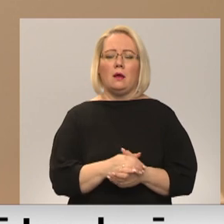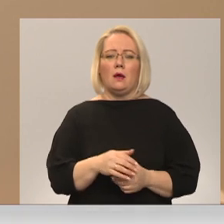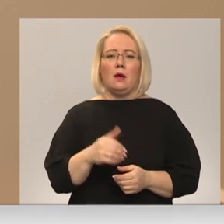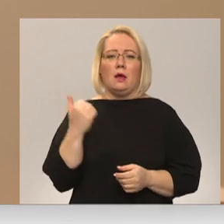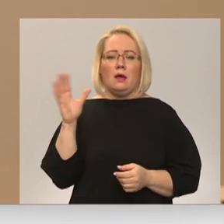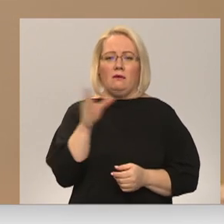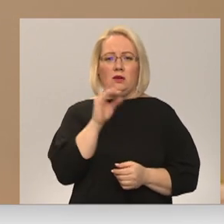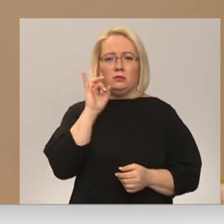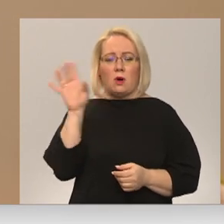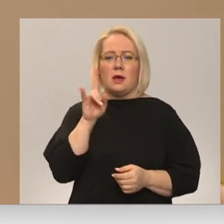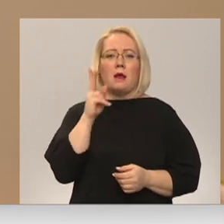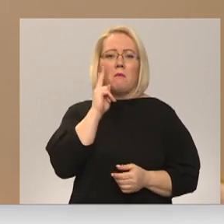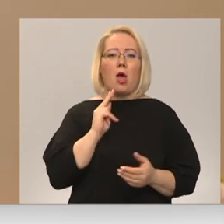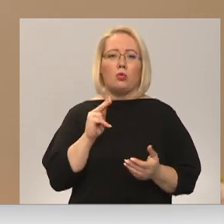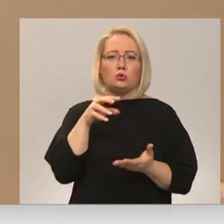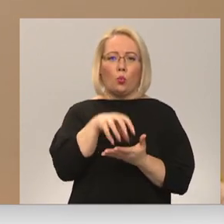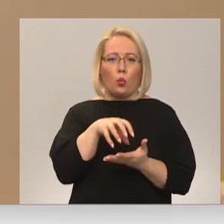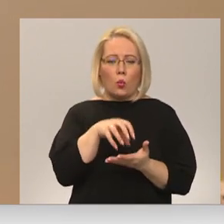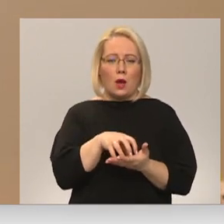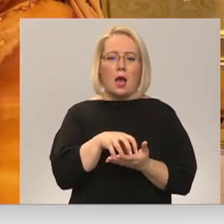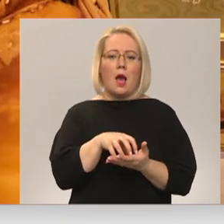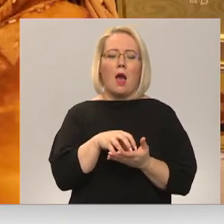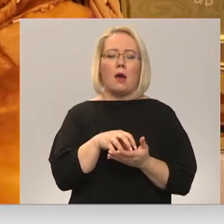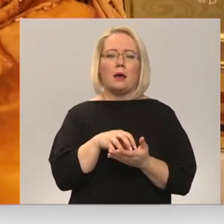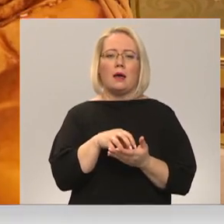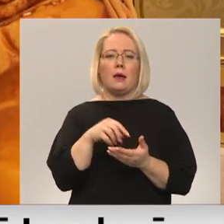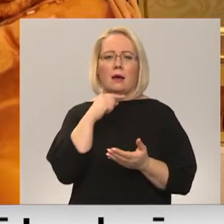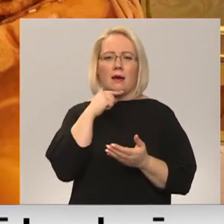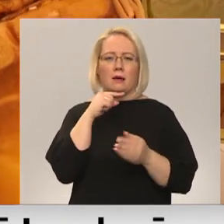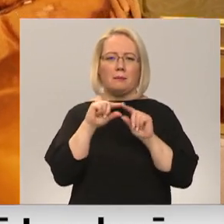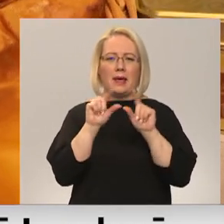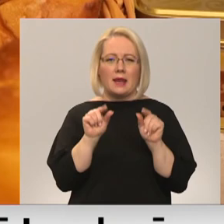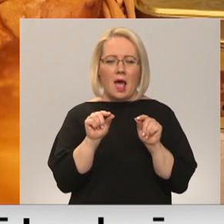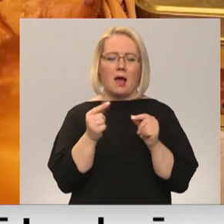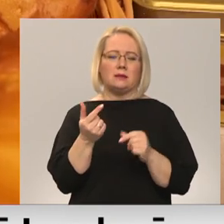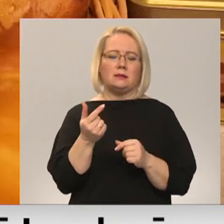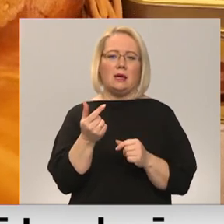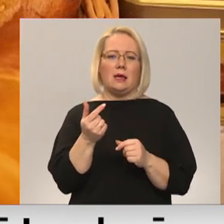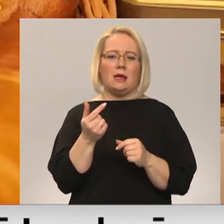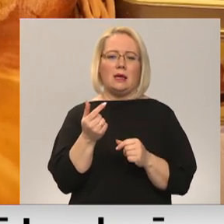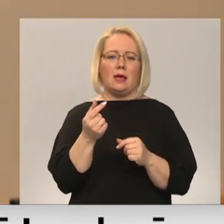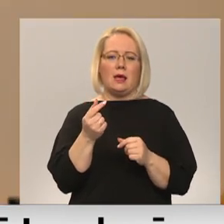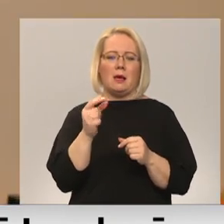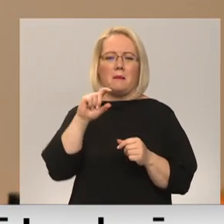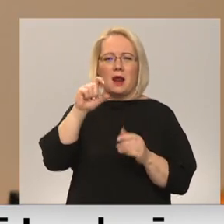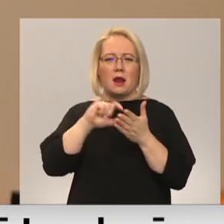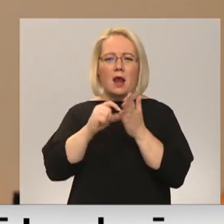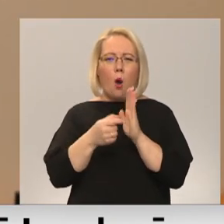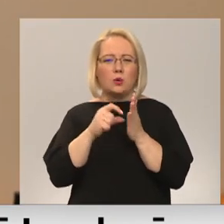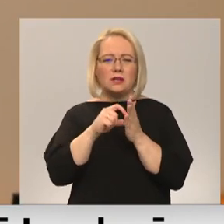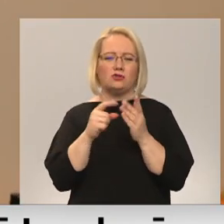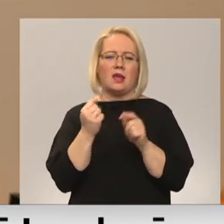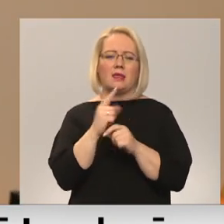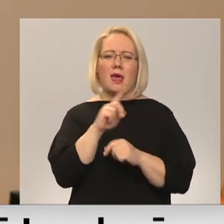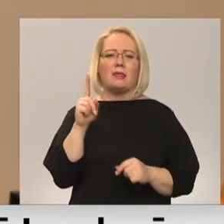Populārākais meduskūka, speķapīrādziņi, rausīši. Un ne tikai